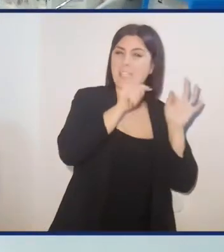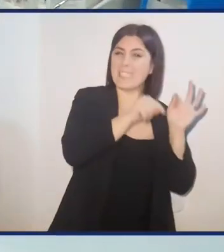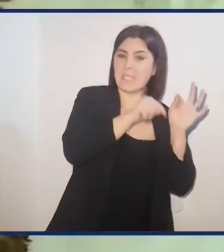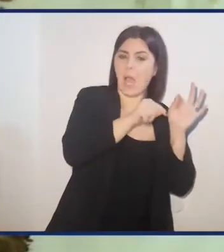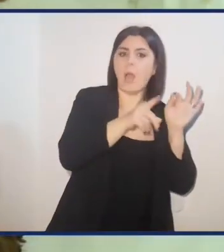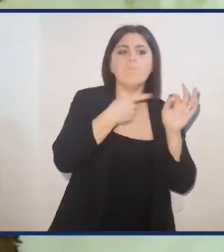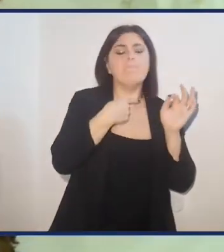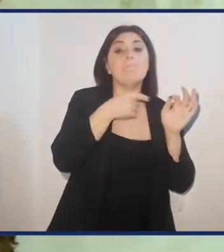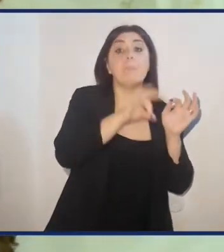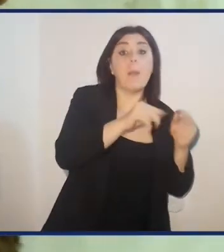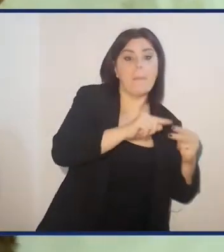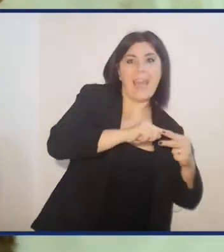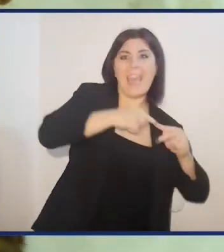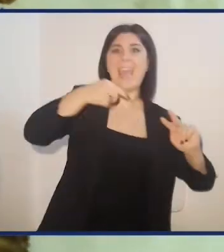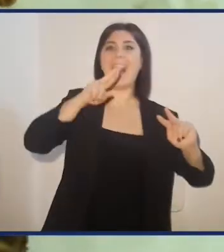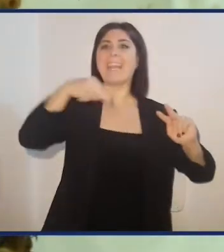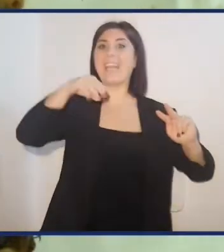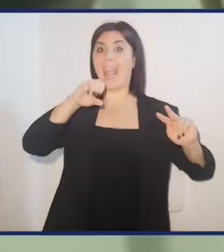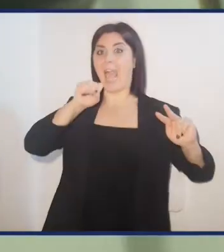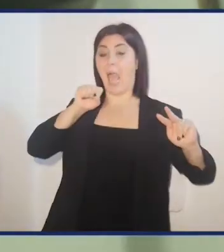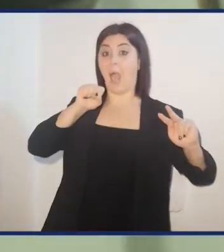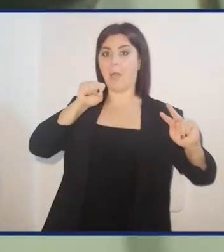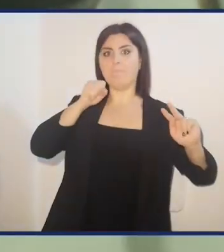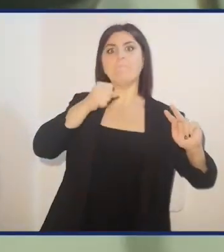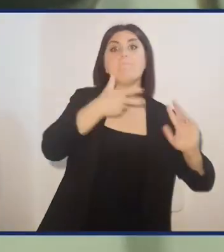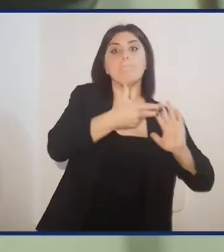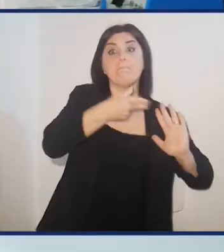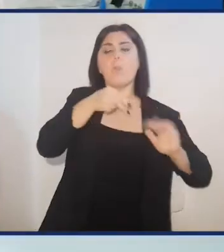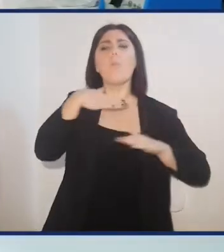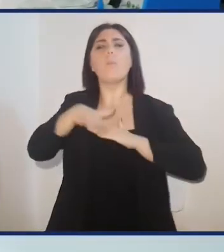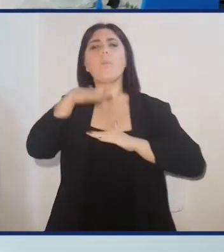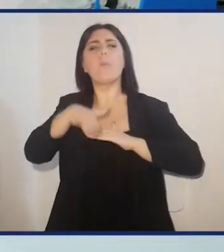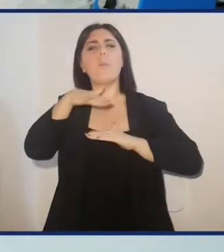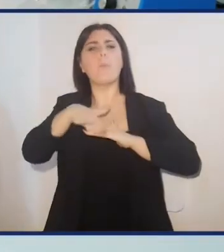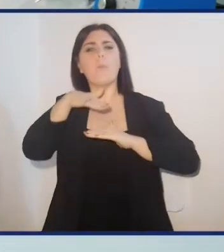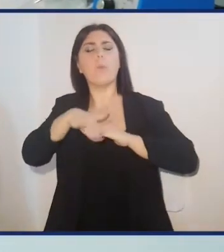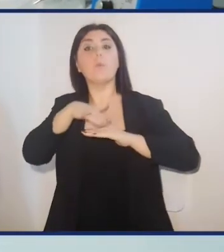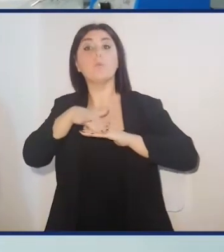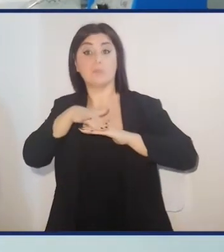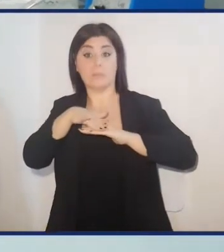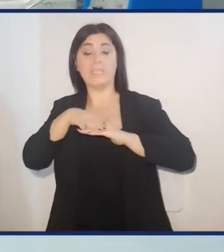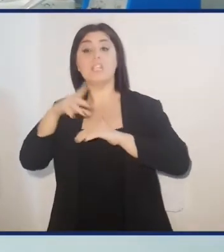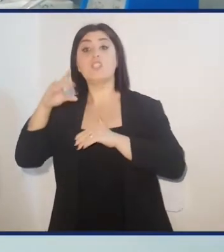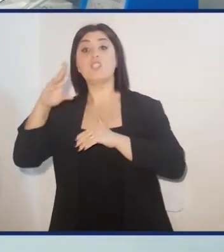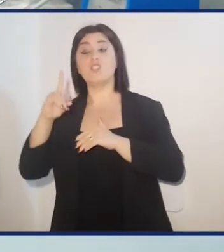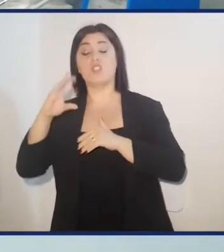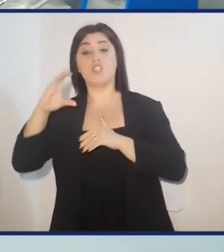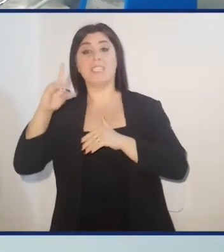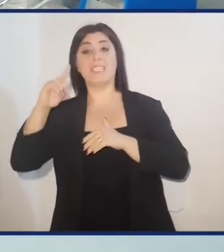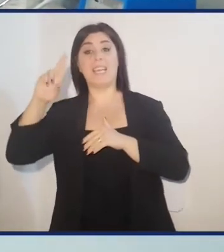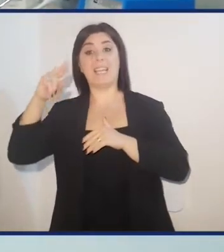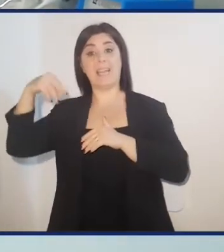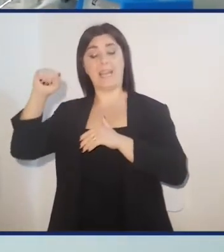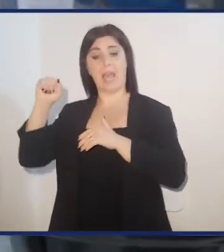Lucens procediamo con l'estrazione dell'RNA che sarà utilizzato dopo essere retotrascritto a